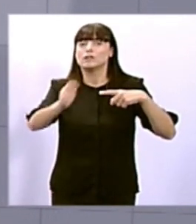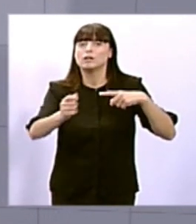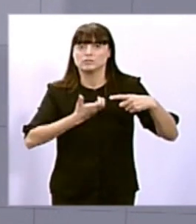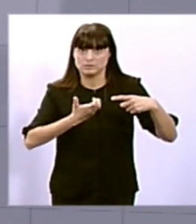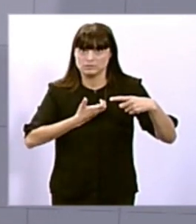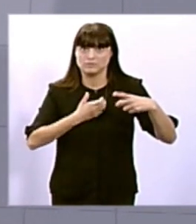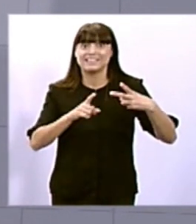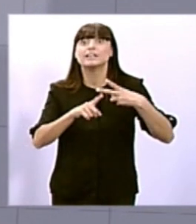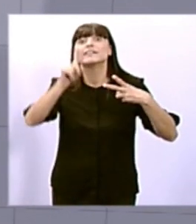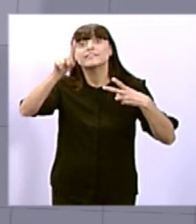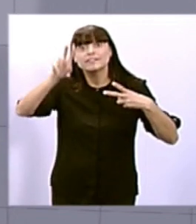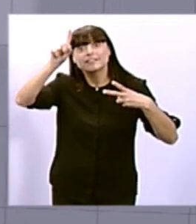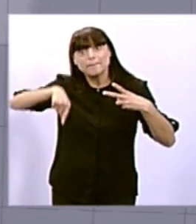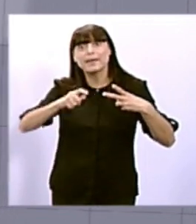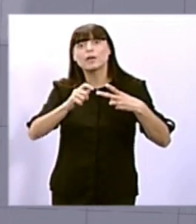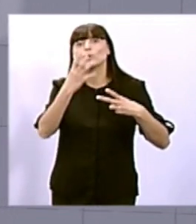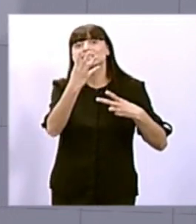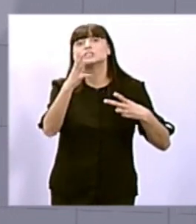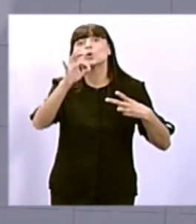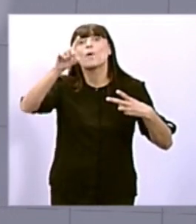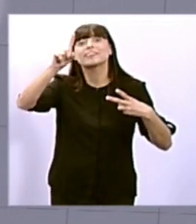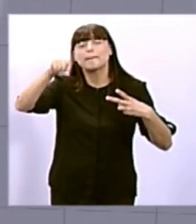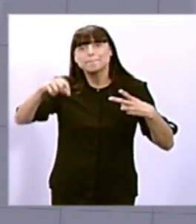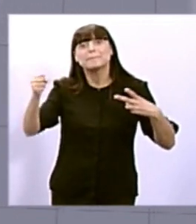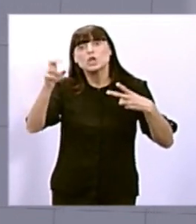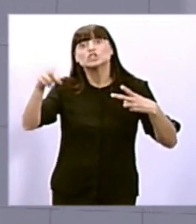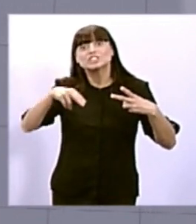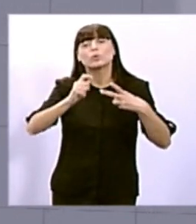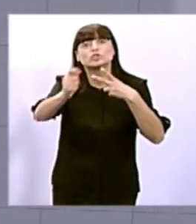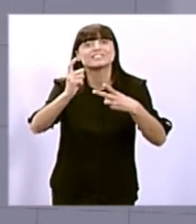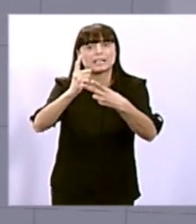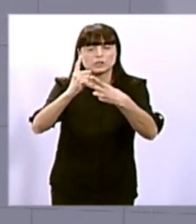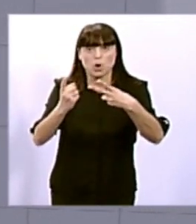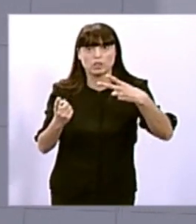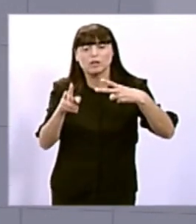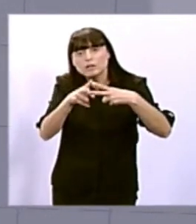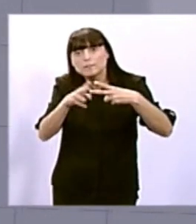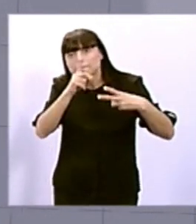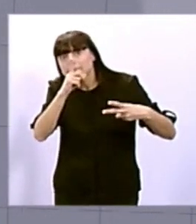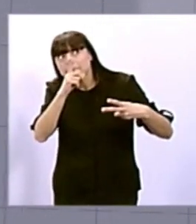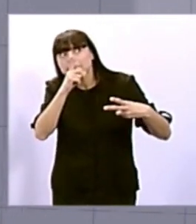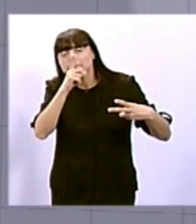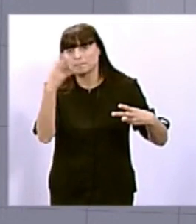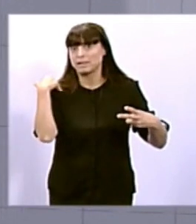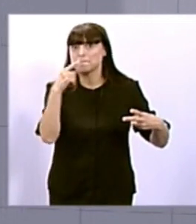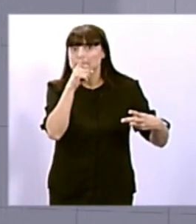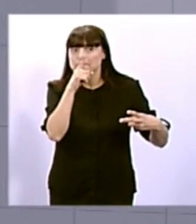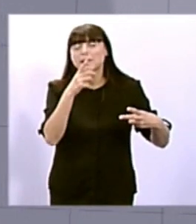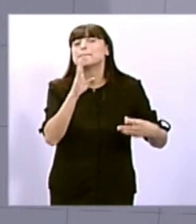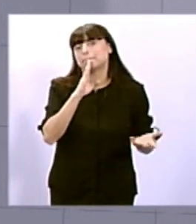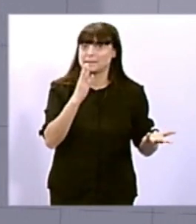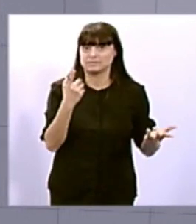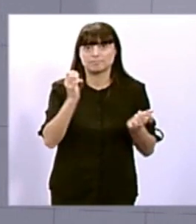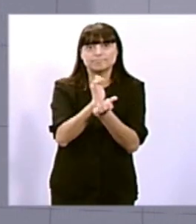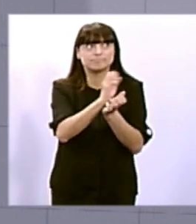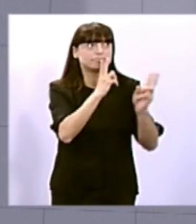que estan patint els greuges del transport públic que assumeixen. Aquestes demandes que es feien, també, des del món local, n'estarem pendents, però, en tot cas, li